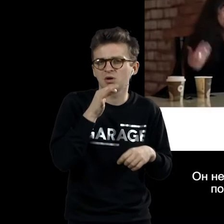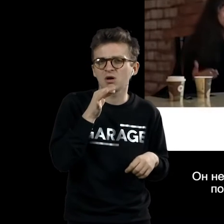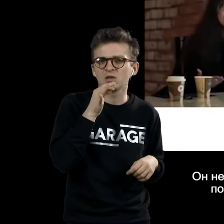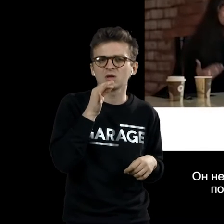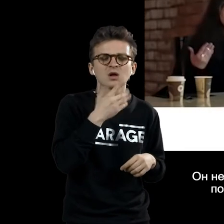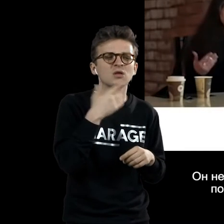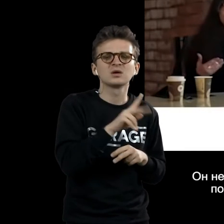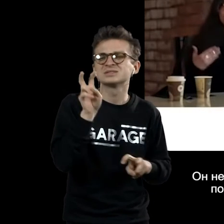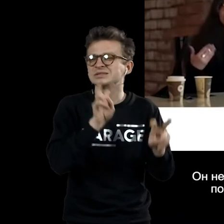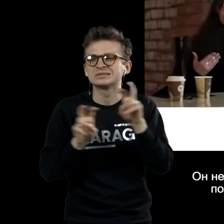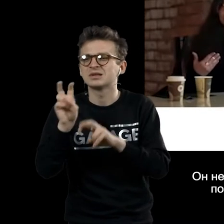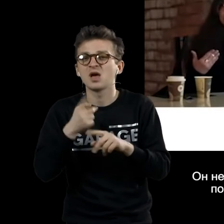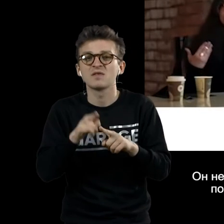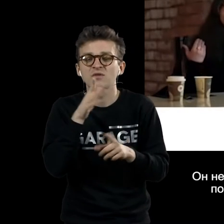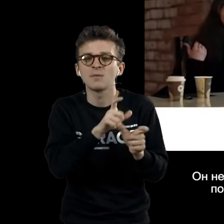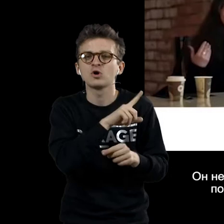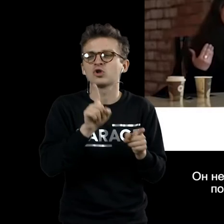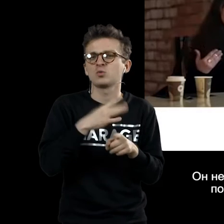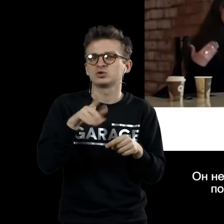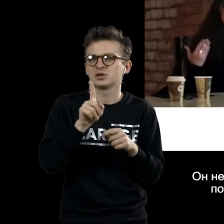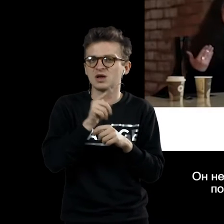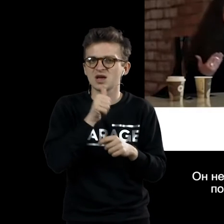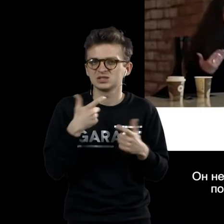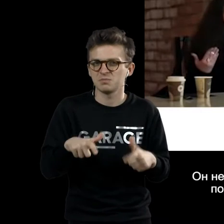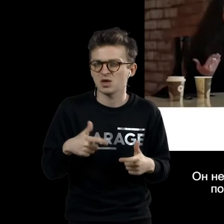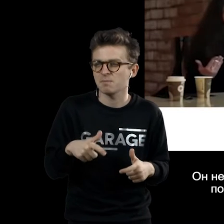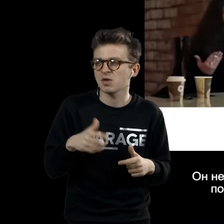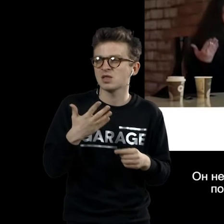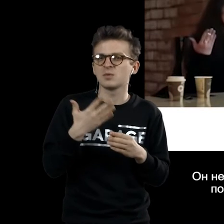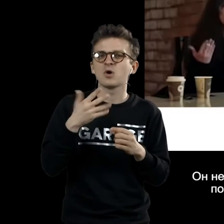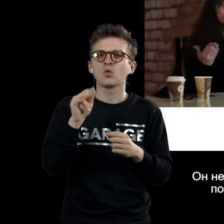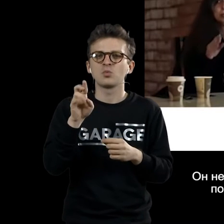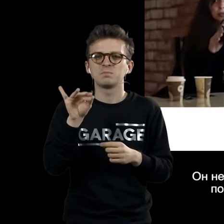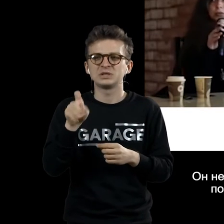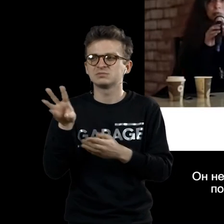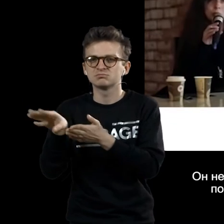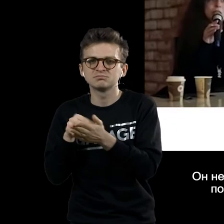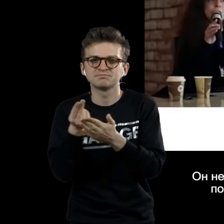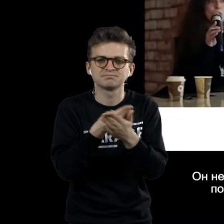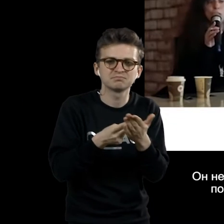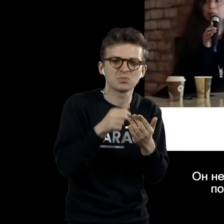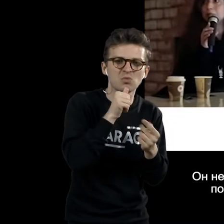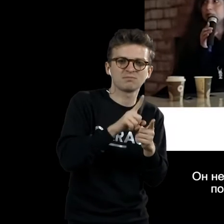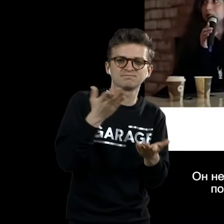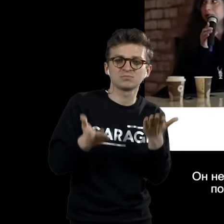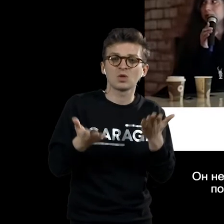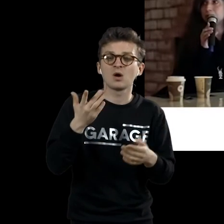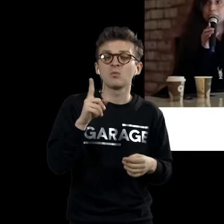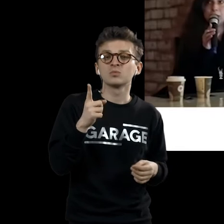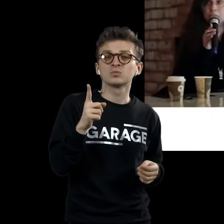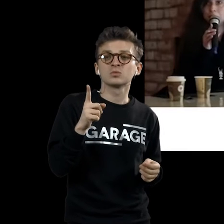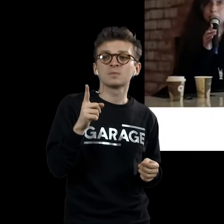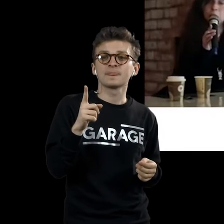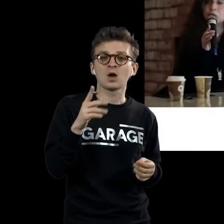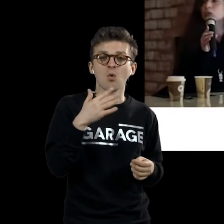достаточно рано в своих поисках он начал экспериментировать с языком кубизма, и по